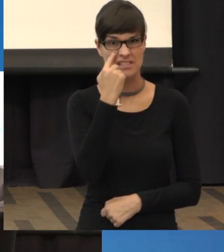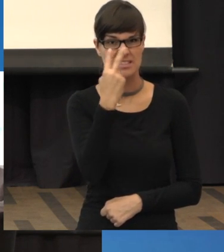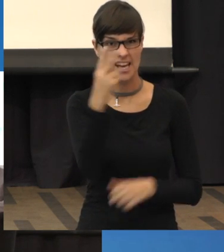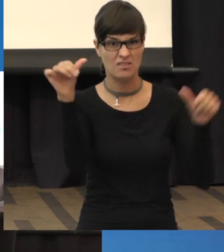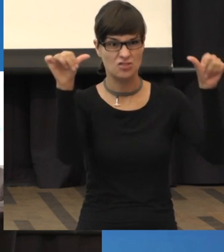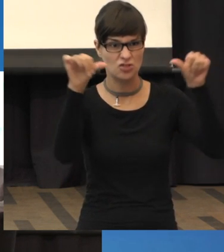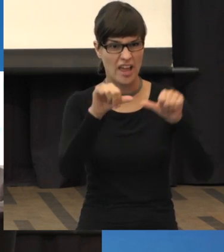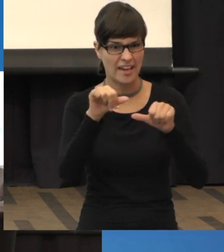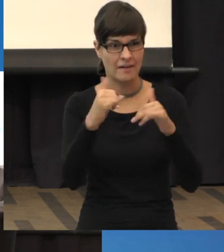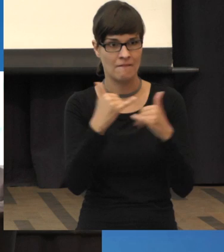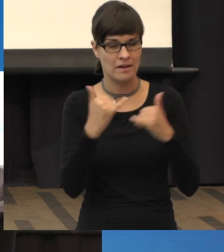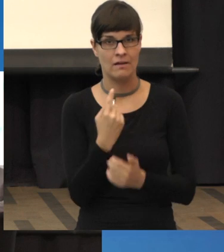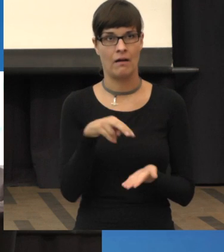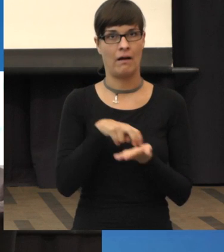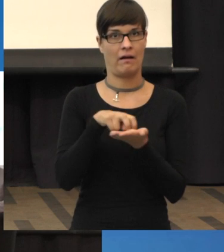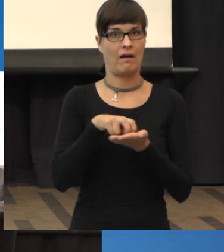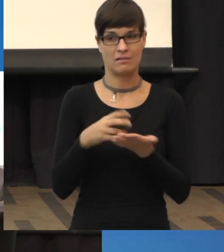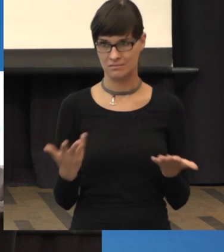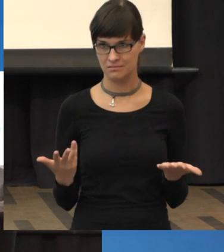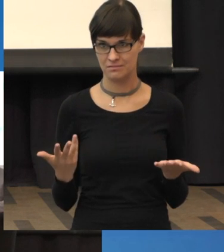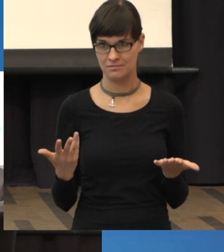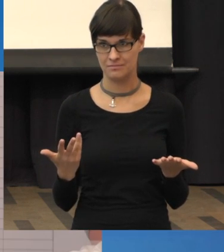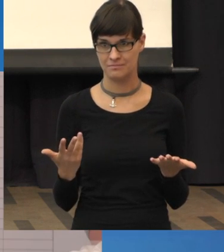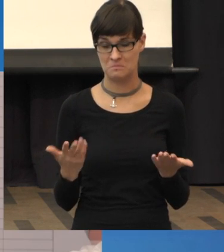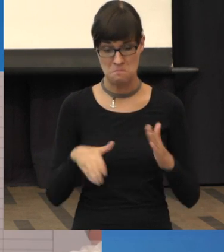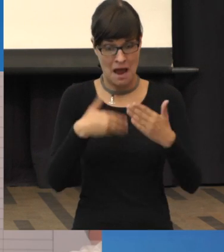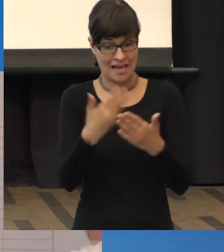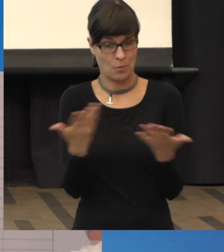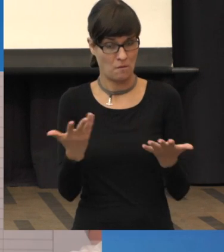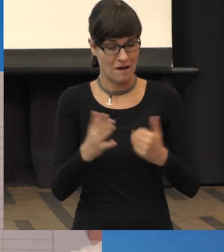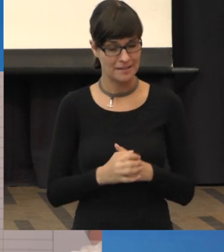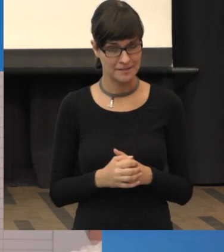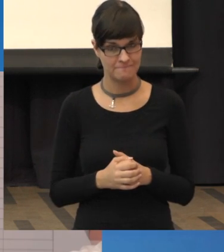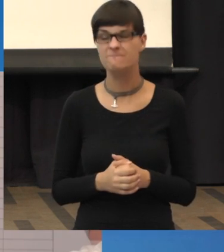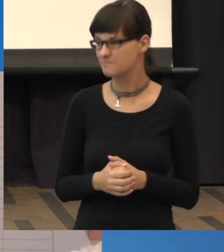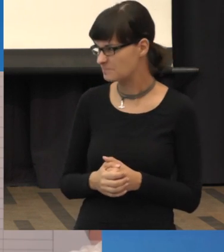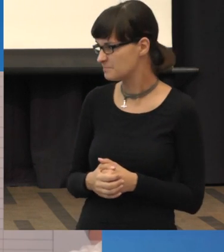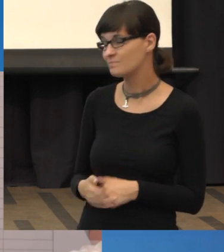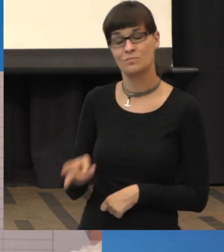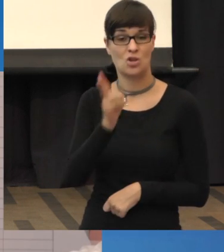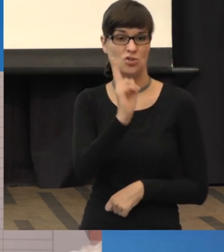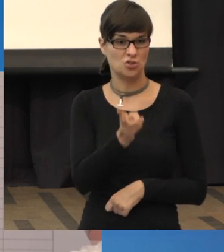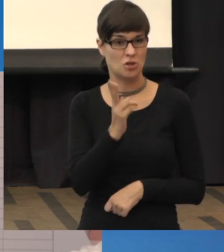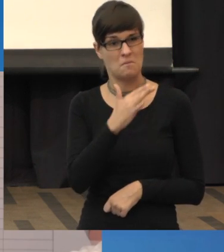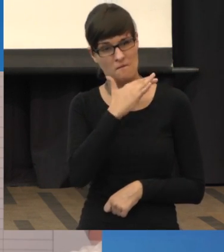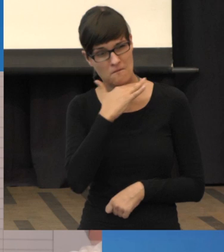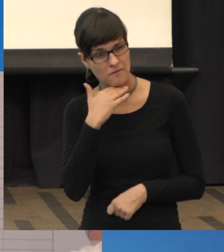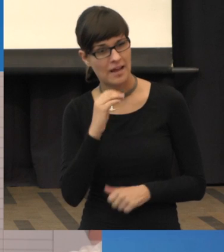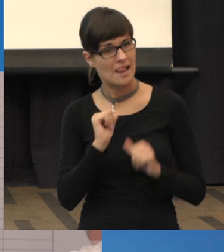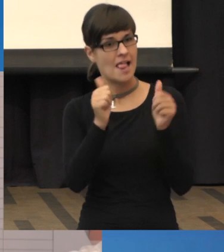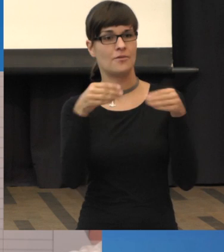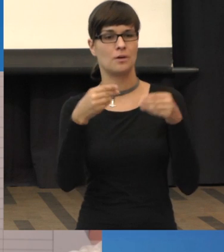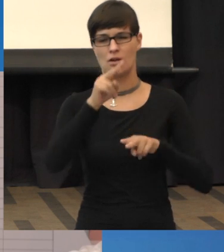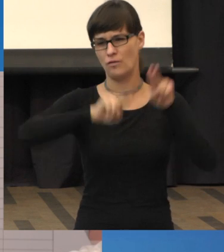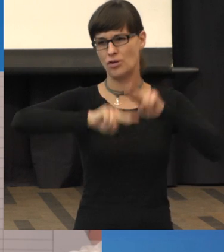Was haben Sie im Angebot? Also das stimmt, wie Sie es sagen. Es gibt viele verschiedene Hilfsmittel,